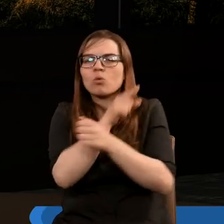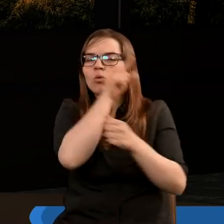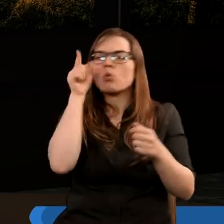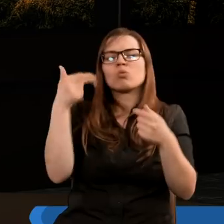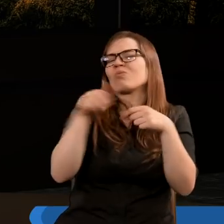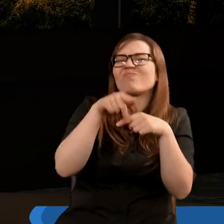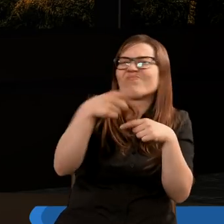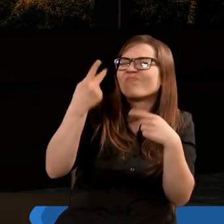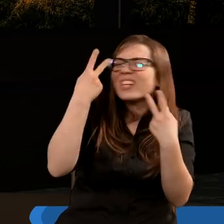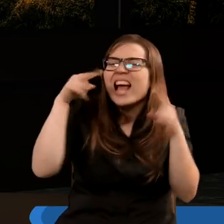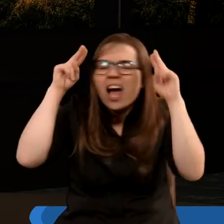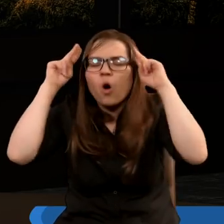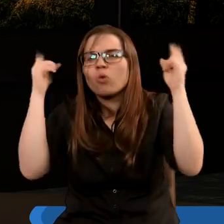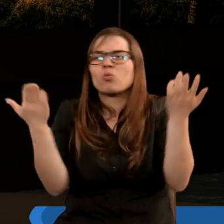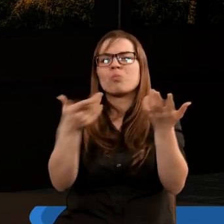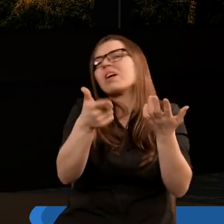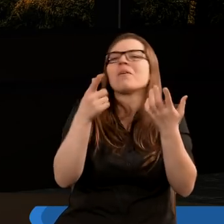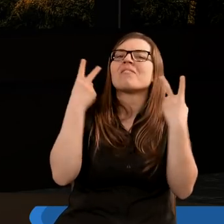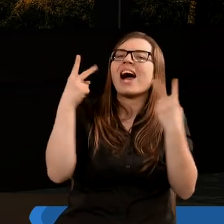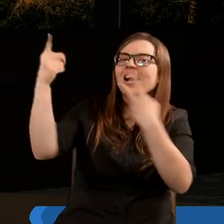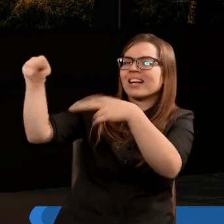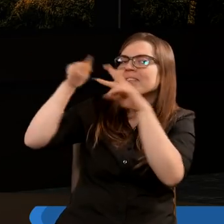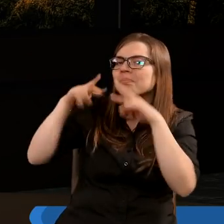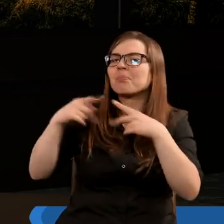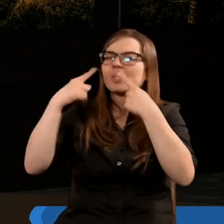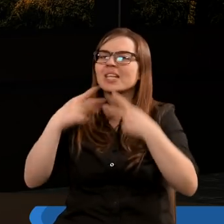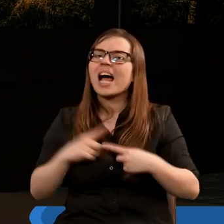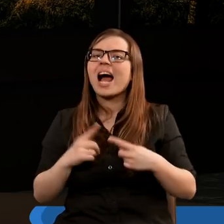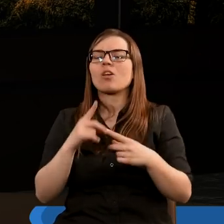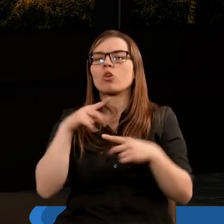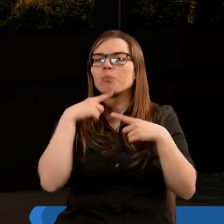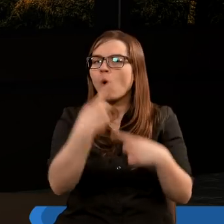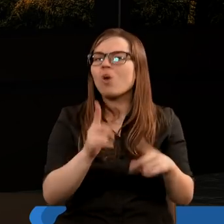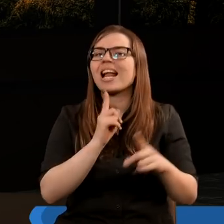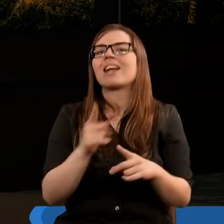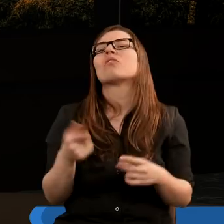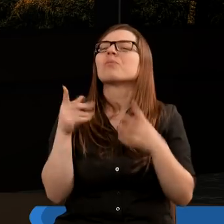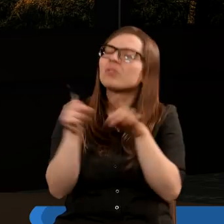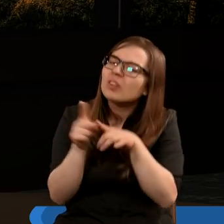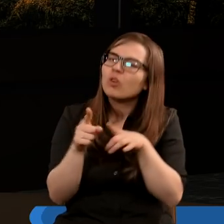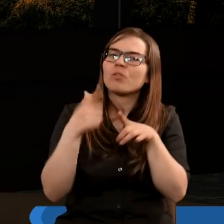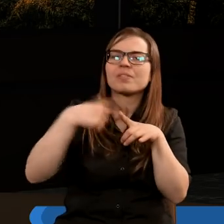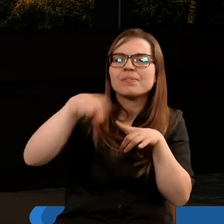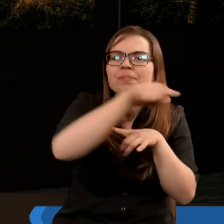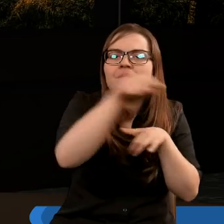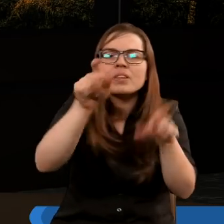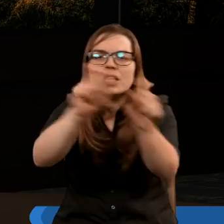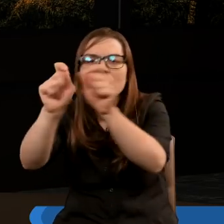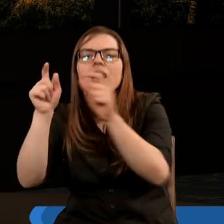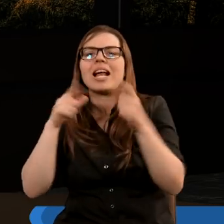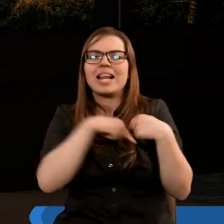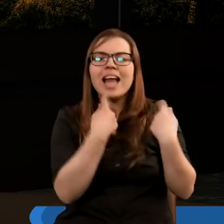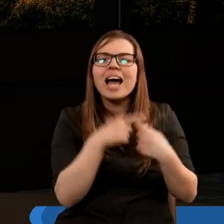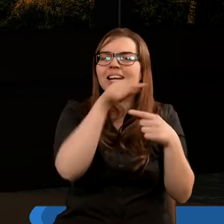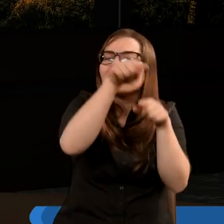nie rozumieją jeszcze, jak ważne poselstwo Panie przekazujesz, aby zechcieli również swoje serca i